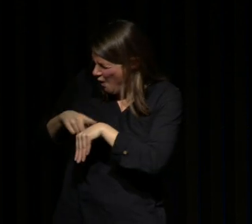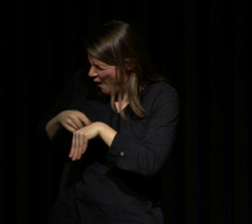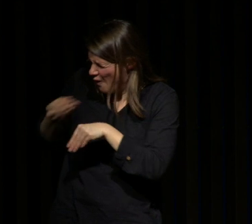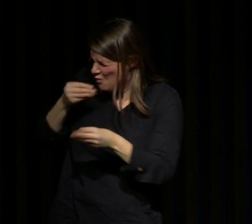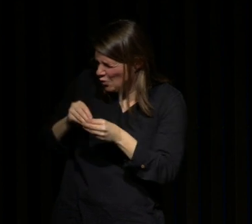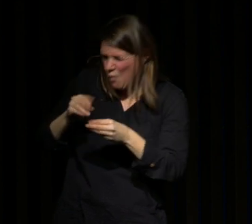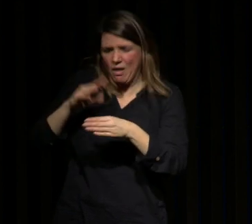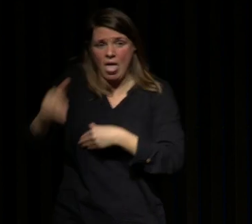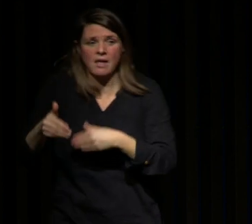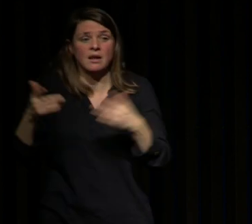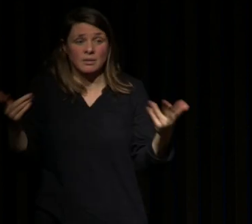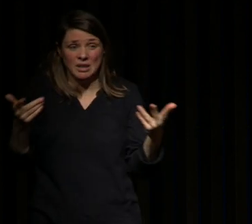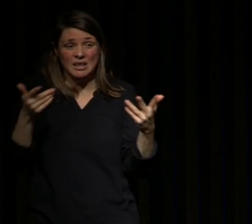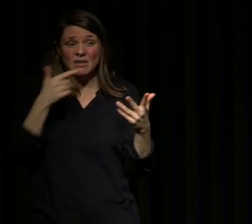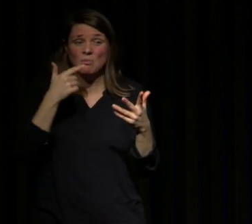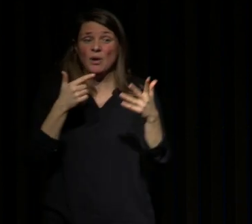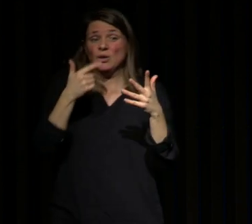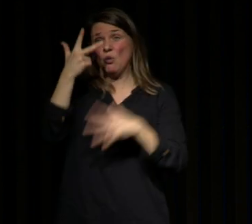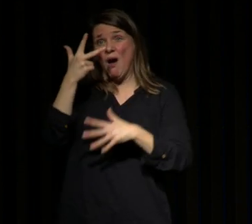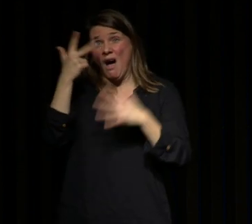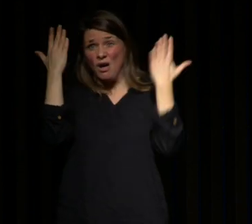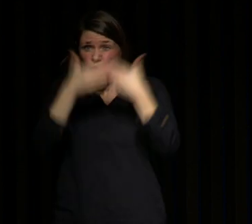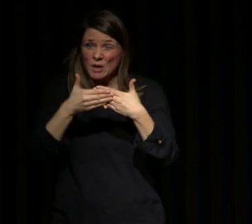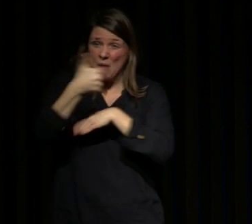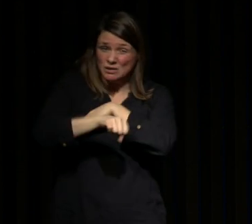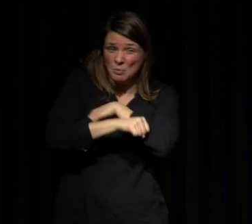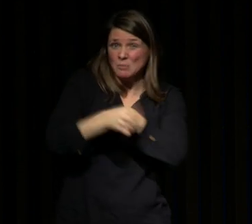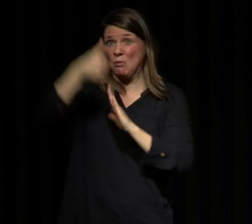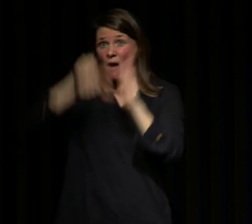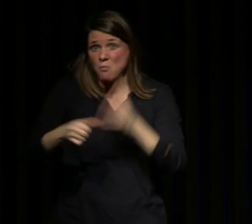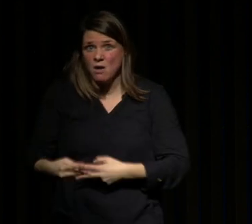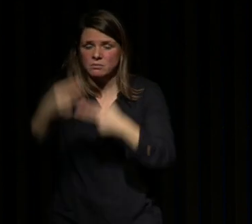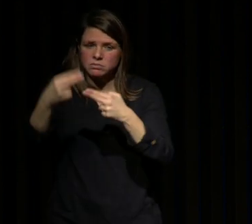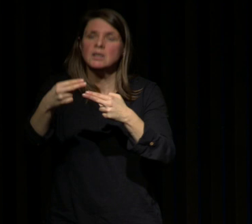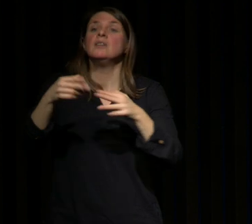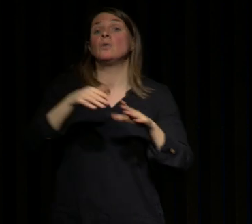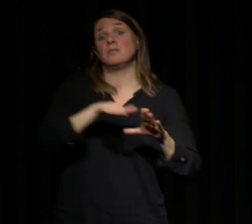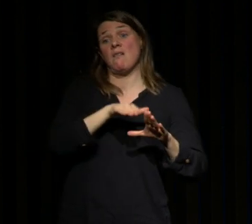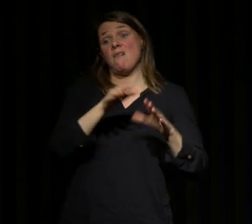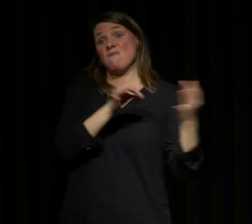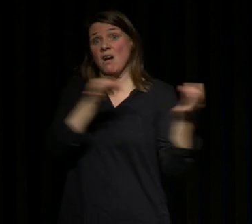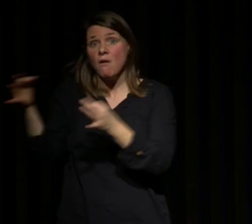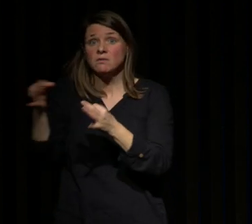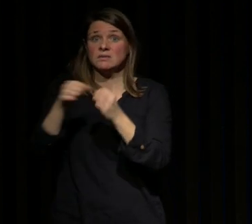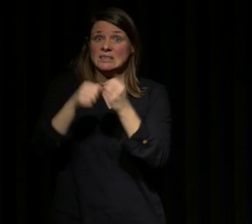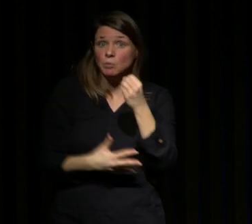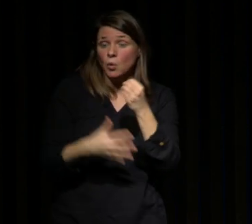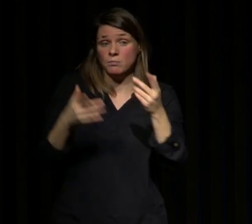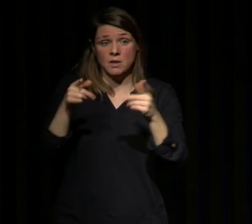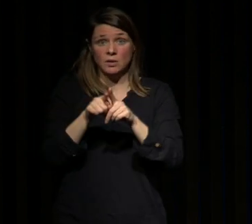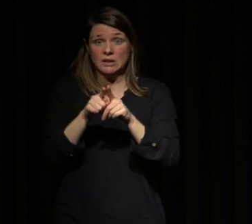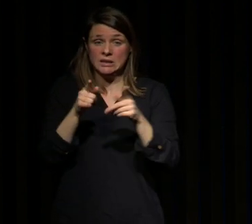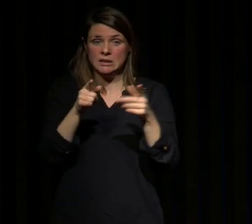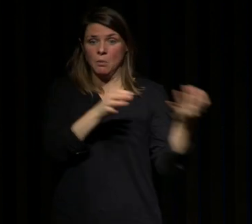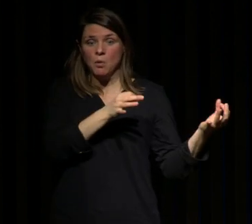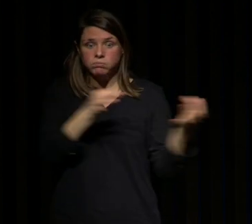nuits par semaine et depuis au moins trois mois donc il y a vraiment une relation importante avec la fréquence des symptômes et l'intensité